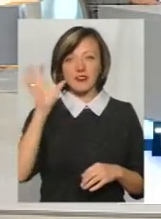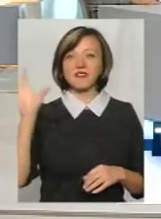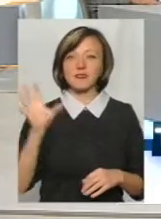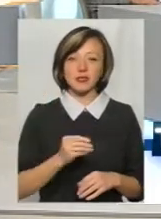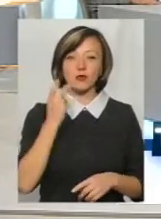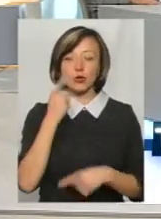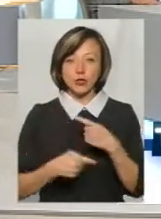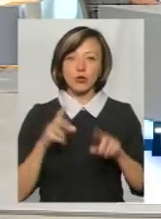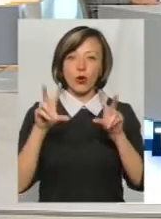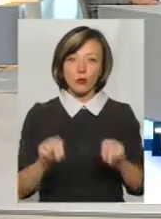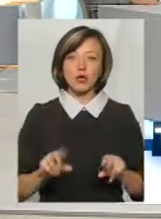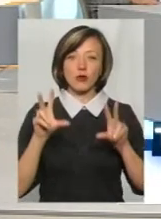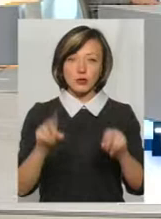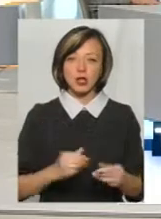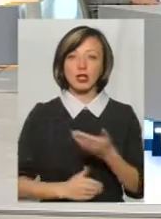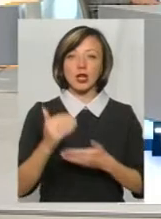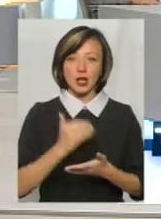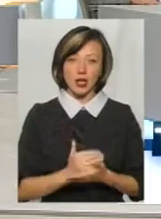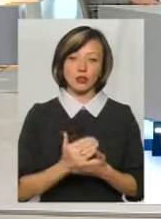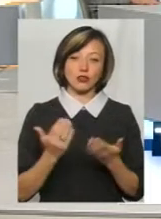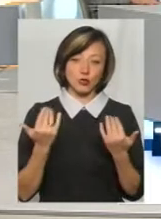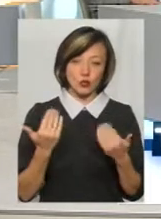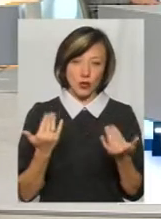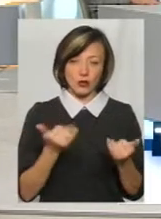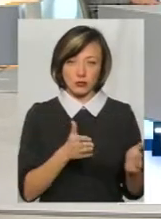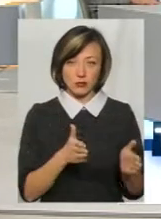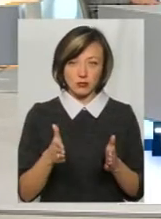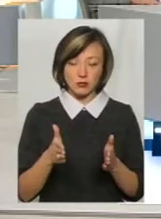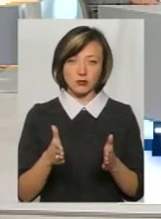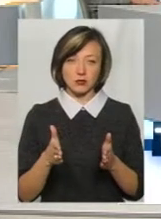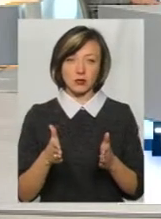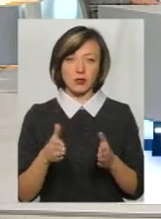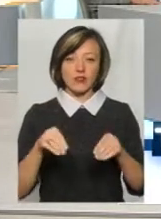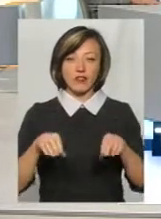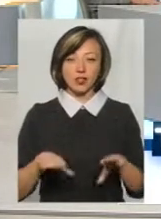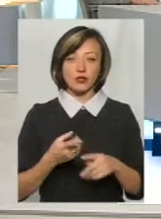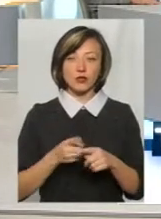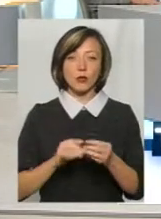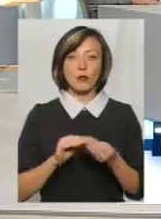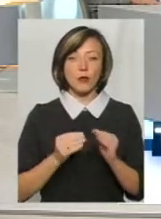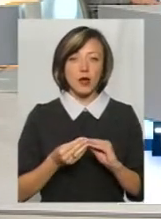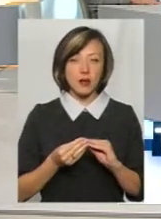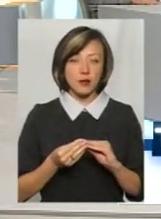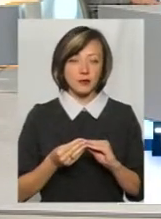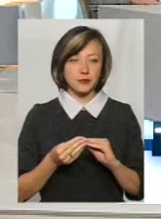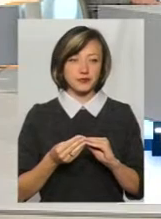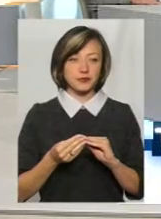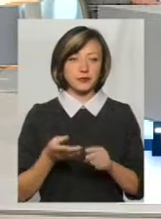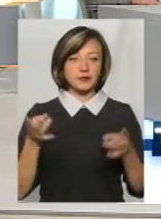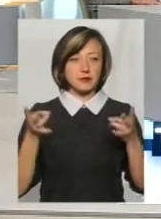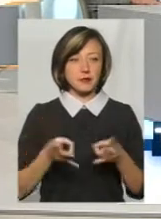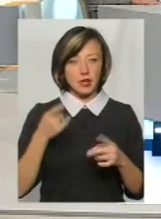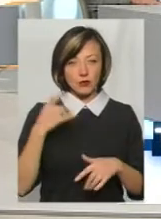всі постійно обіцяють. Нарешті ми більш-менш дійшли до цього вирішення проблеми. Треба